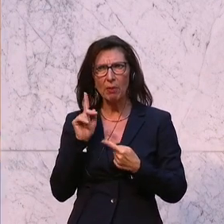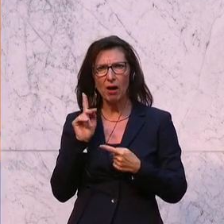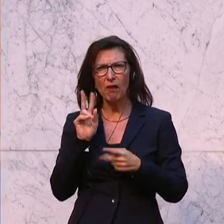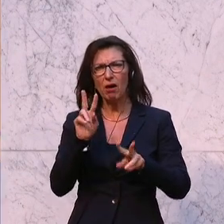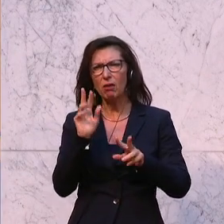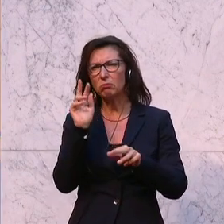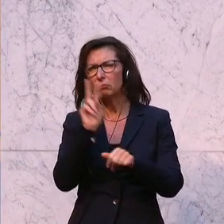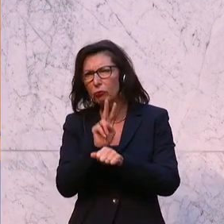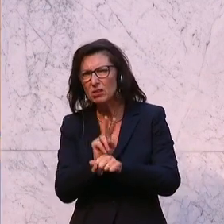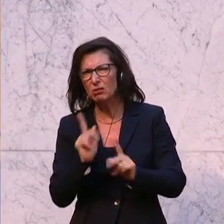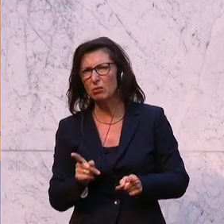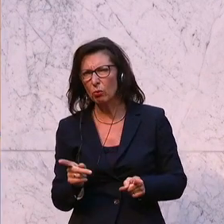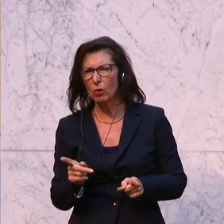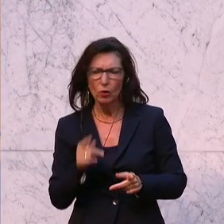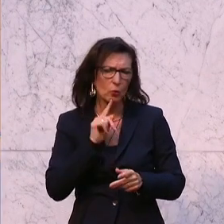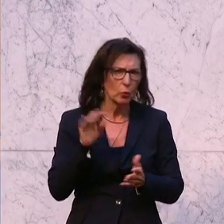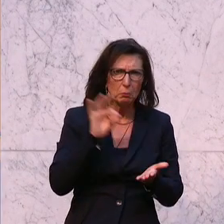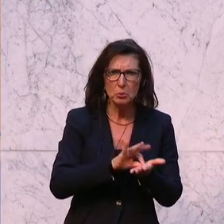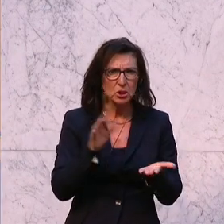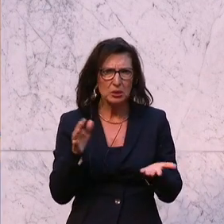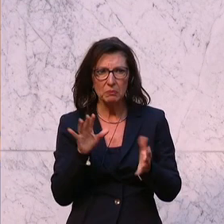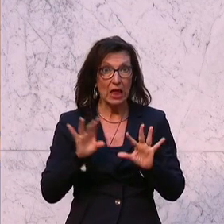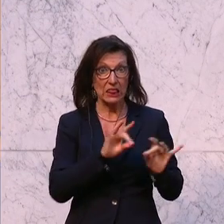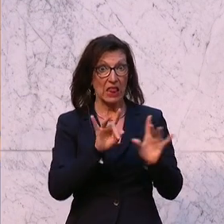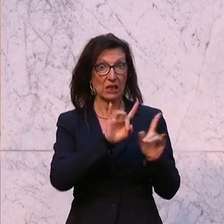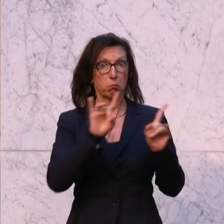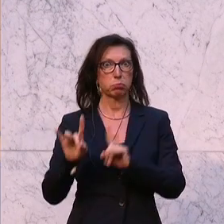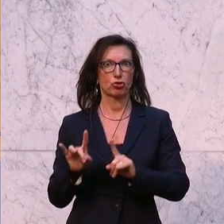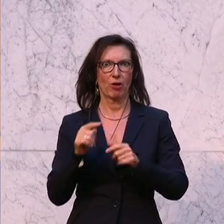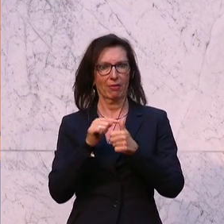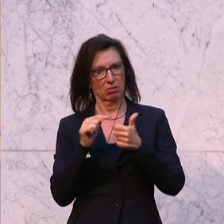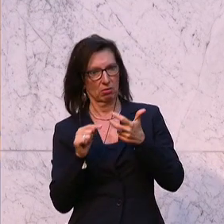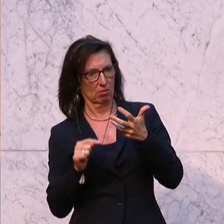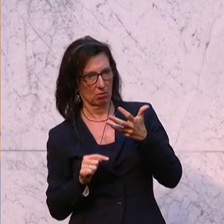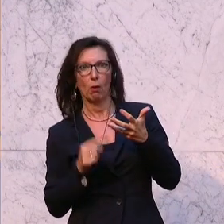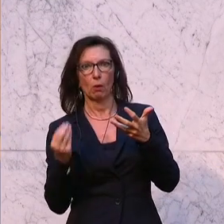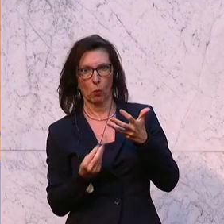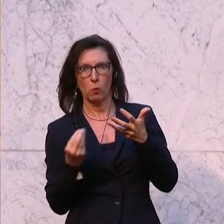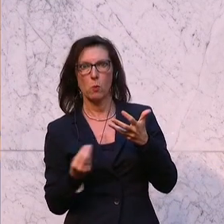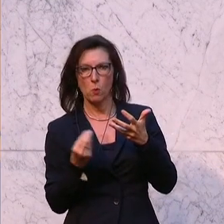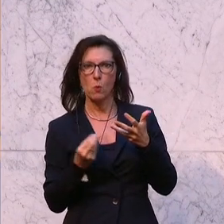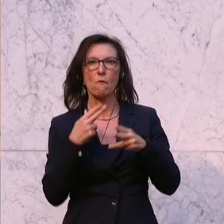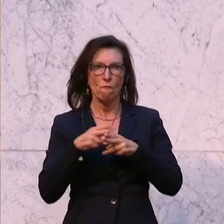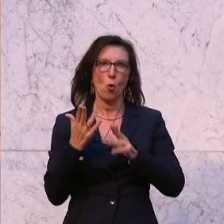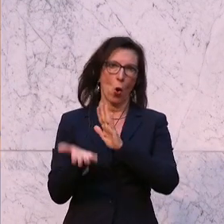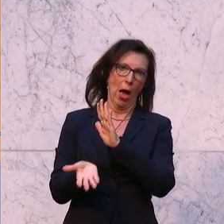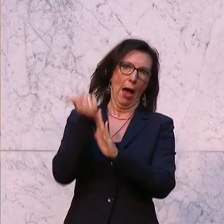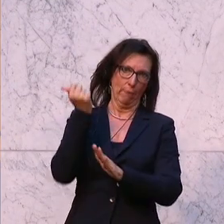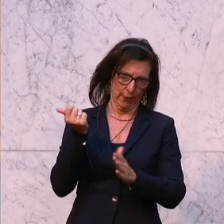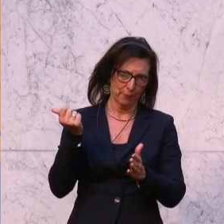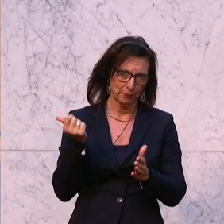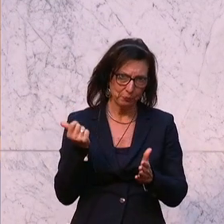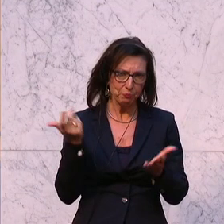muss und dass man nur gewisse Tatbestände quasi einführen soll, wann ein Ehrenzeichen aberkannt werden kann.